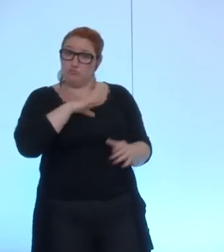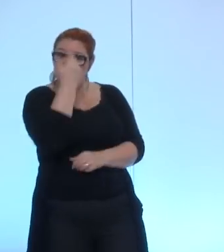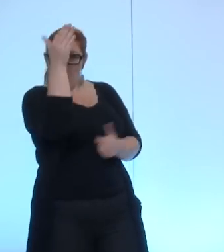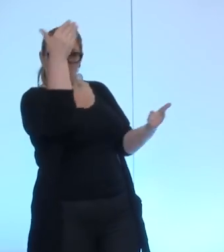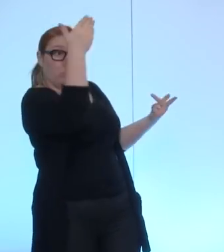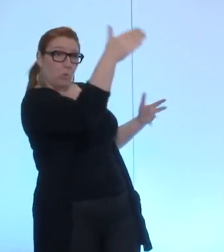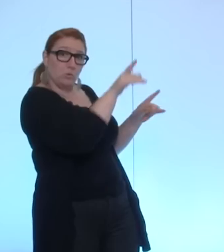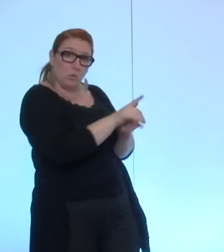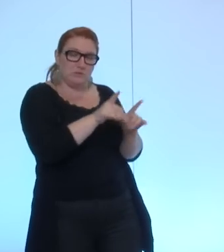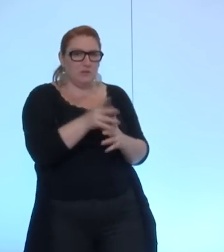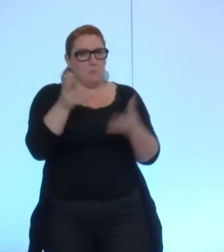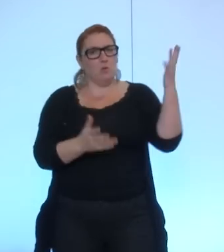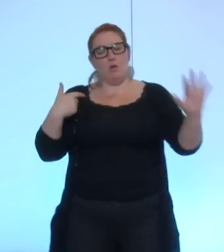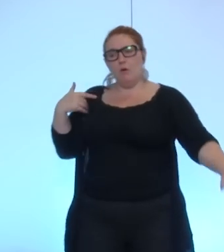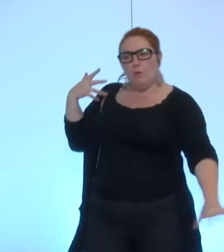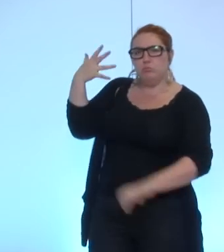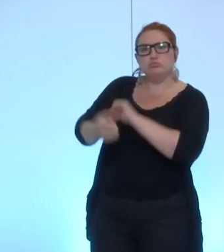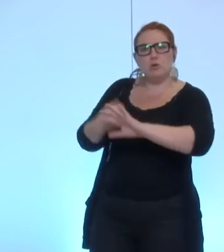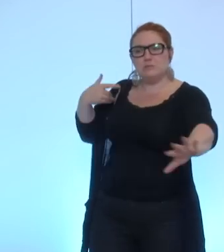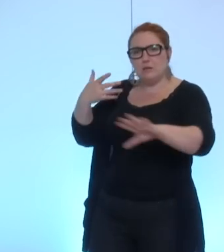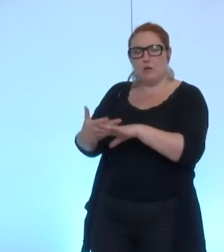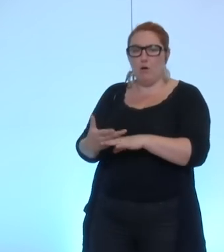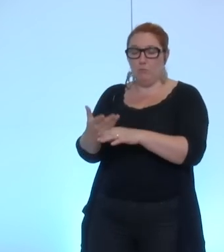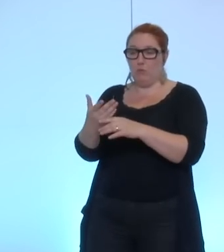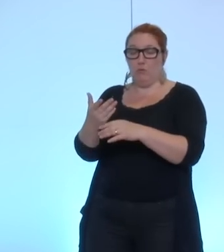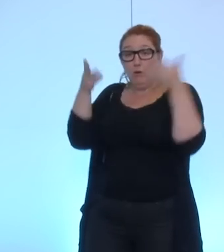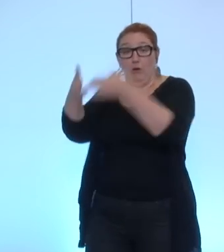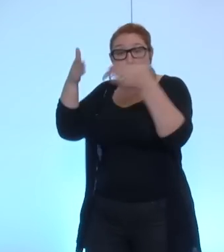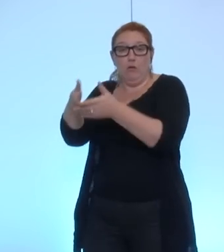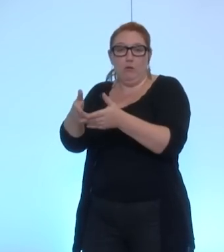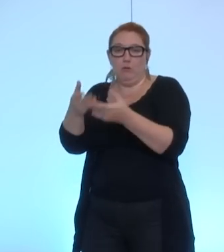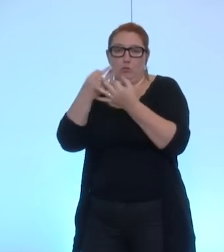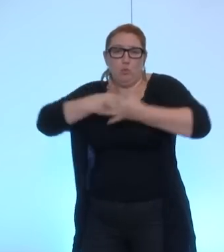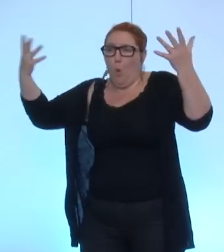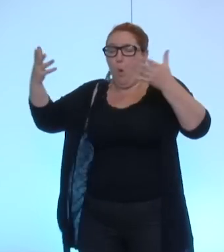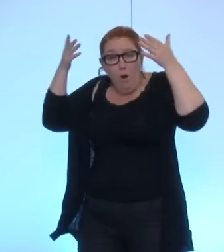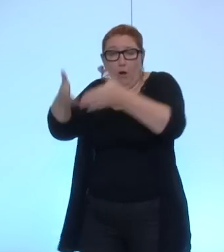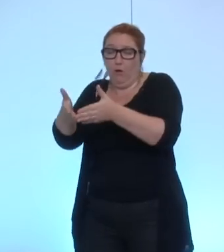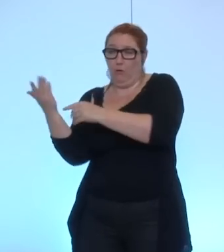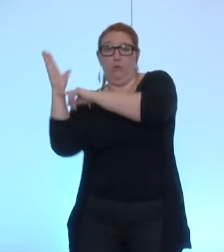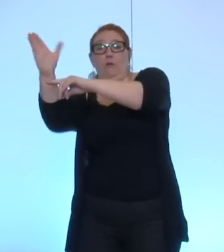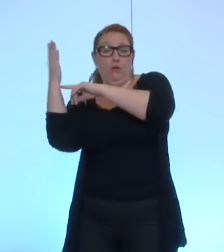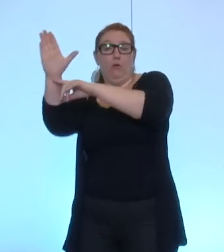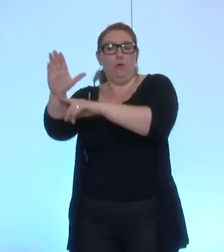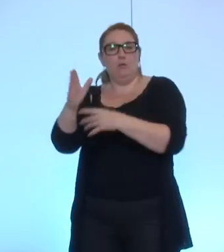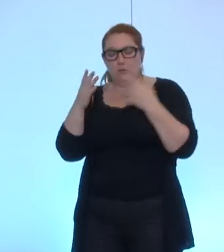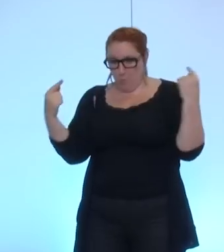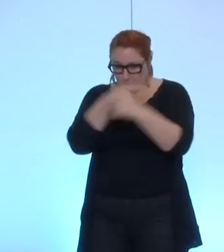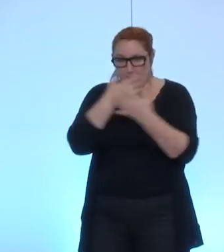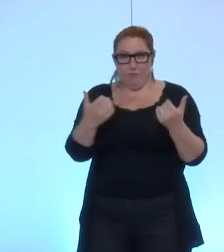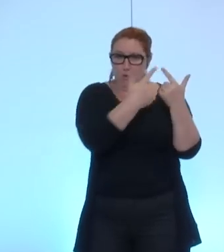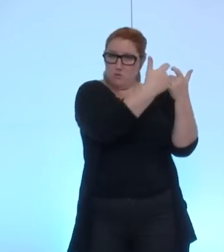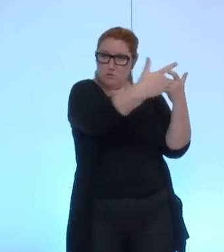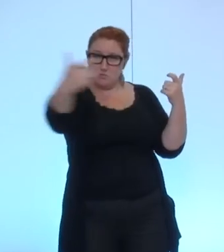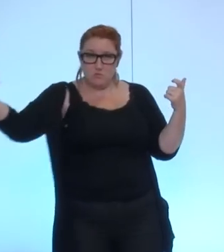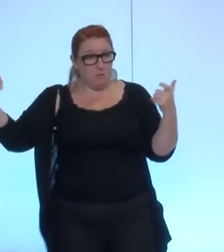un petit peu trop mis en avant mais qui cherche au contraire à diversifier en conservant ses forces et à diversifier.